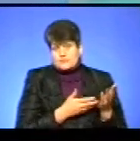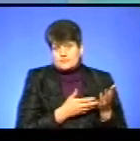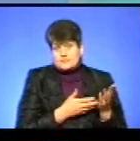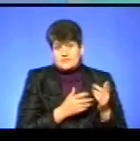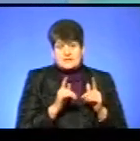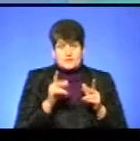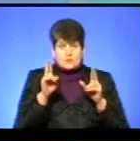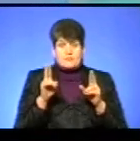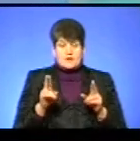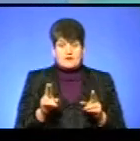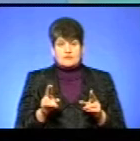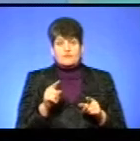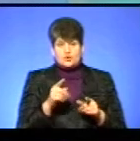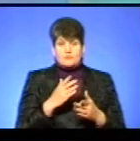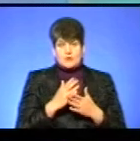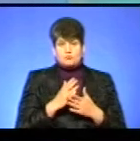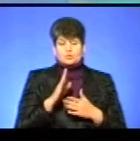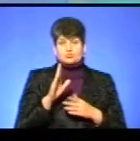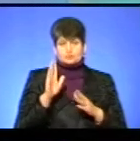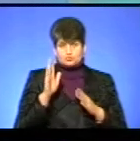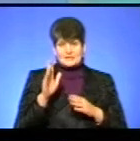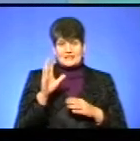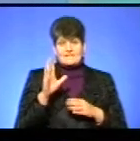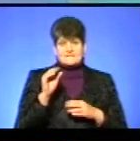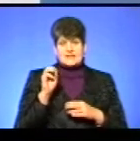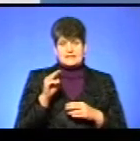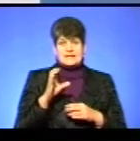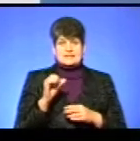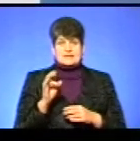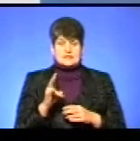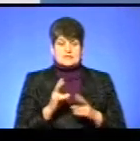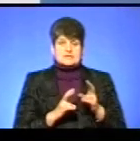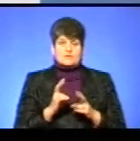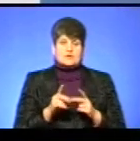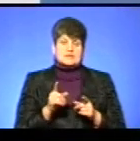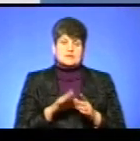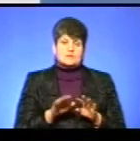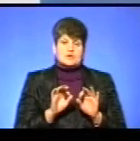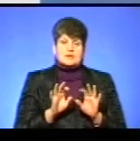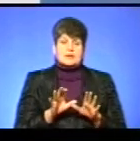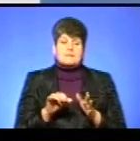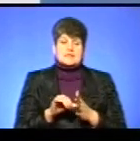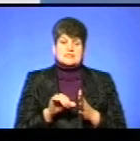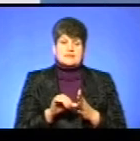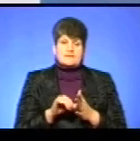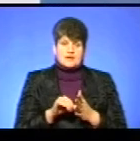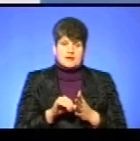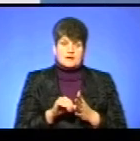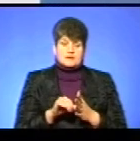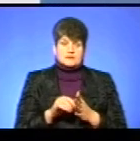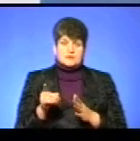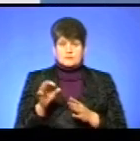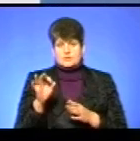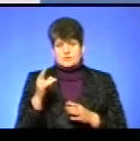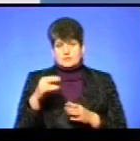Згідно правилу, воно, звичайно, мало би бути на ВЕЦ-санзаводі. Внася коментар з представника управління екології та природних ресурсів Тернопільської